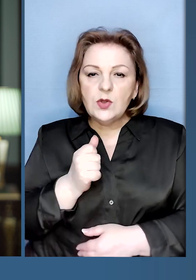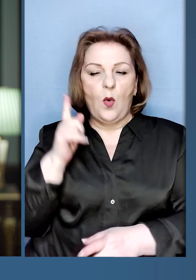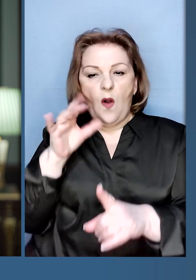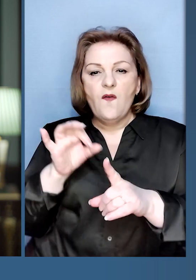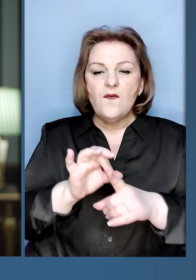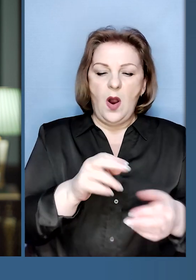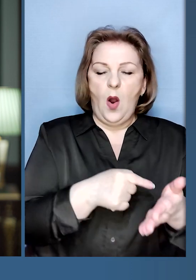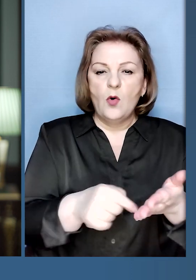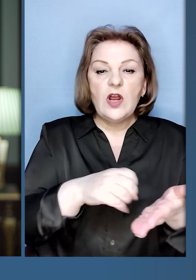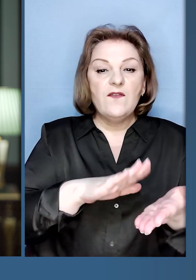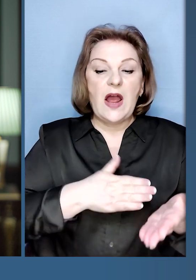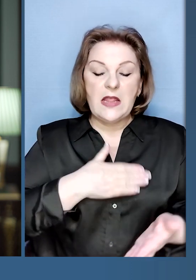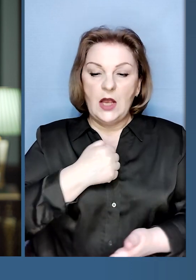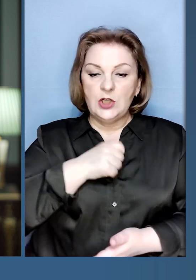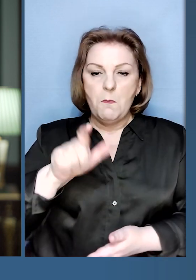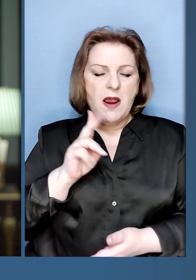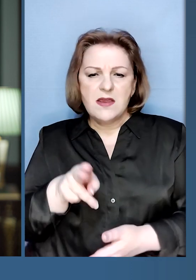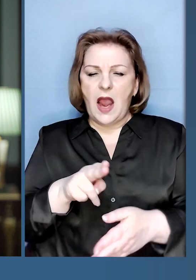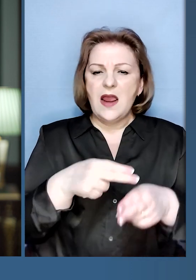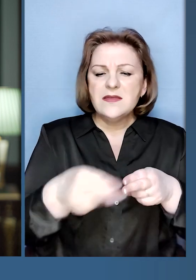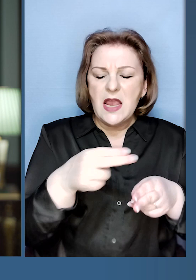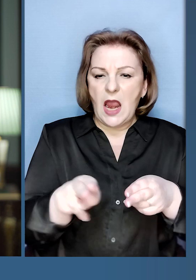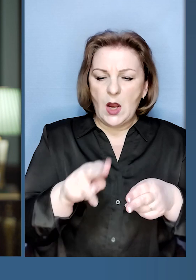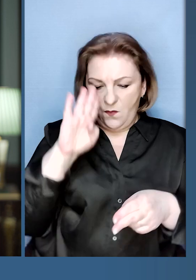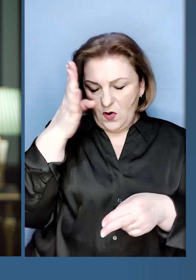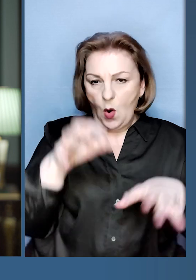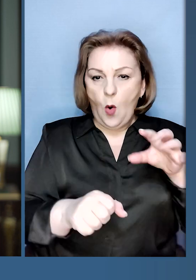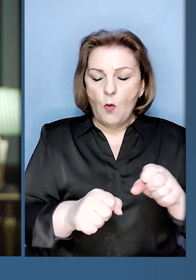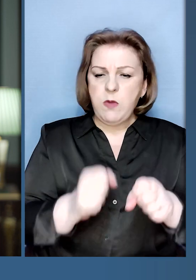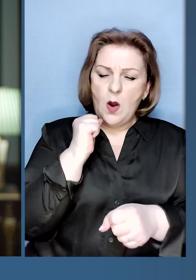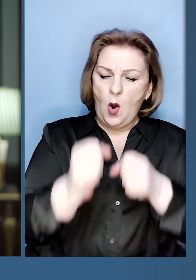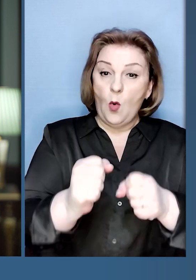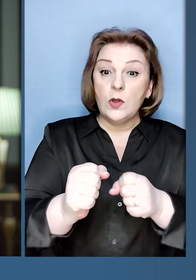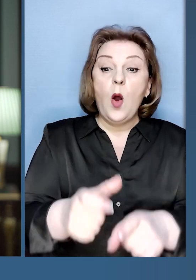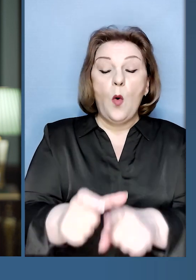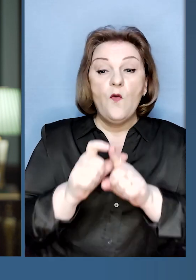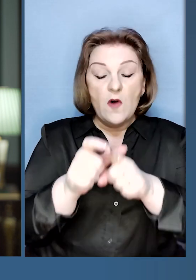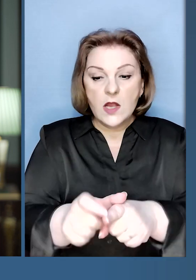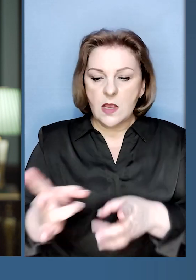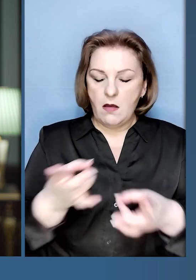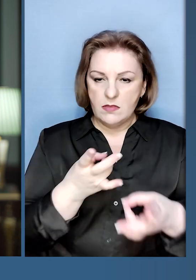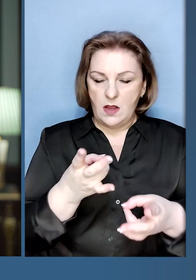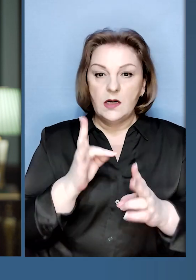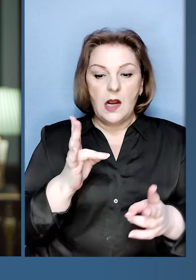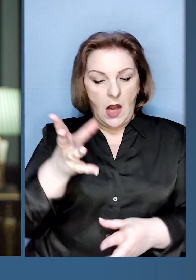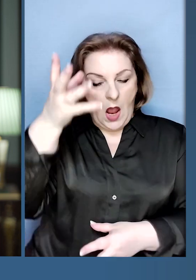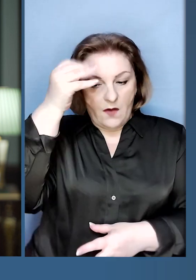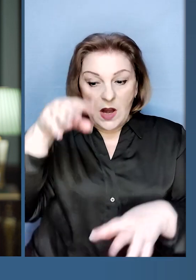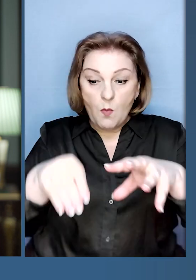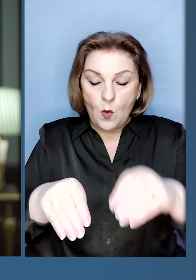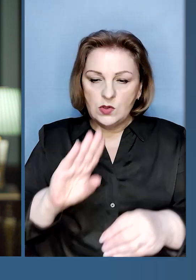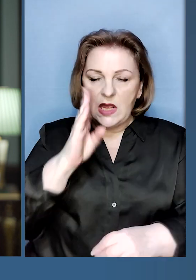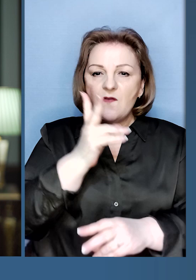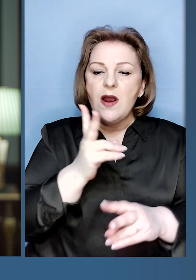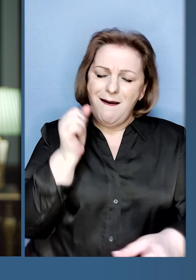Хочу окремо відзначити усіх тих наших бійців, які завдають окупанту ударів у відповідь на терор, які